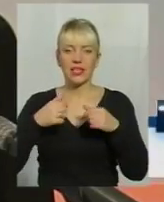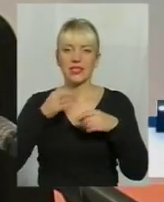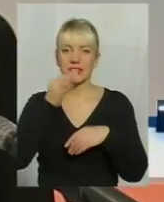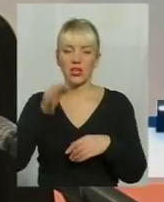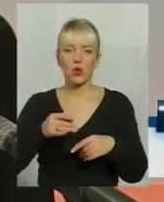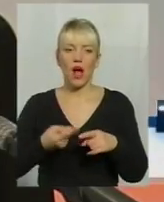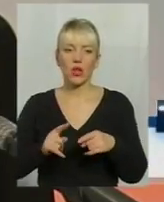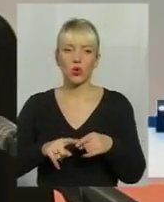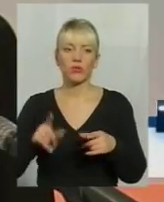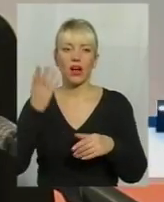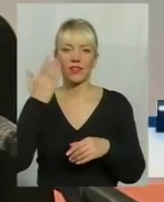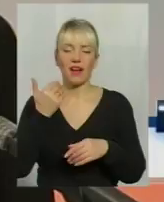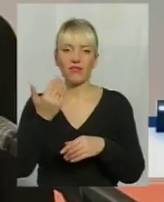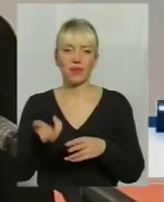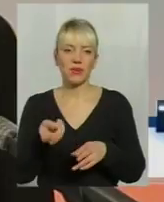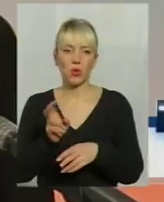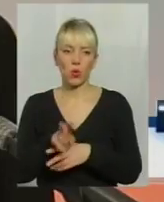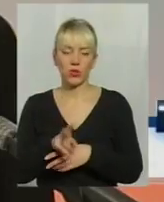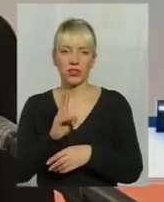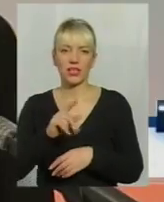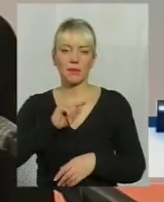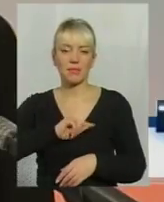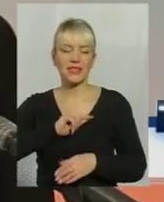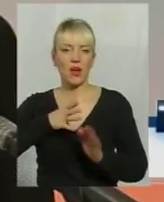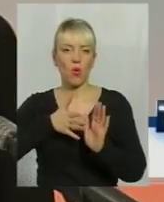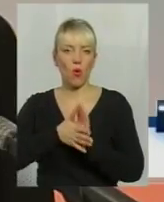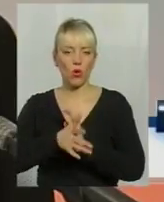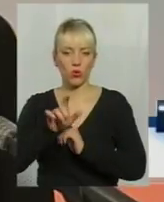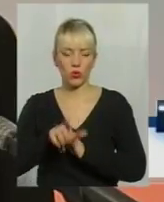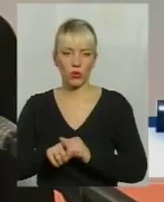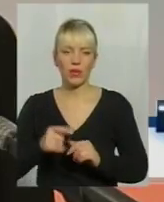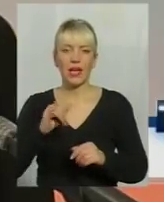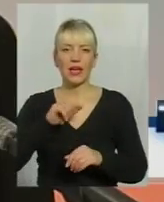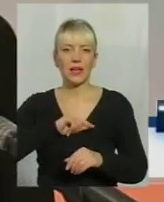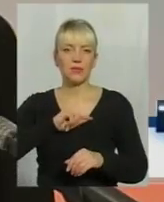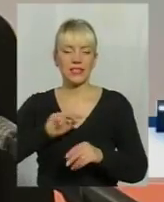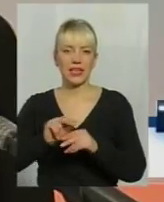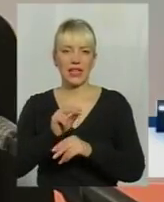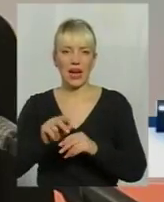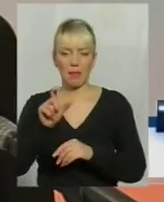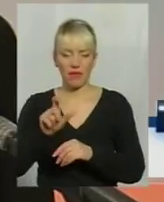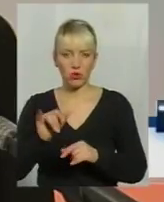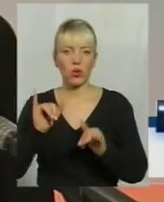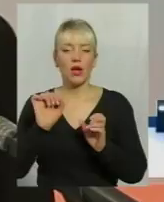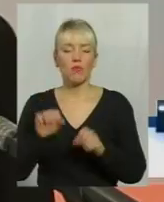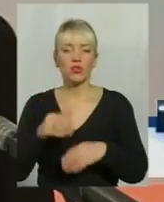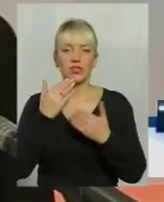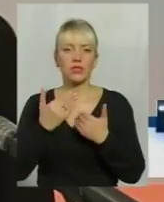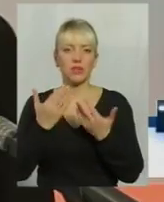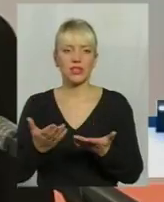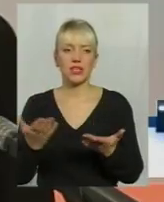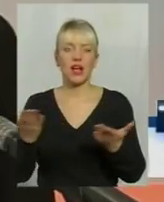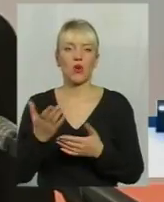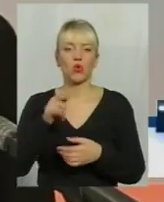том, що коли ви приходите к психологу чи психотерапевту, то, наверное, ви можете спросити його, какое у нього